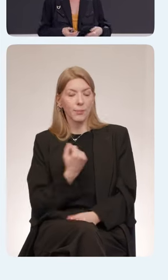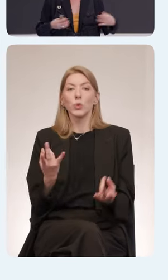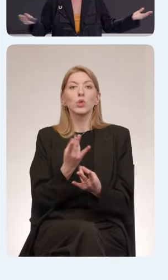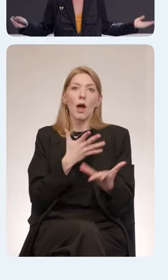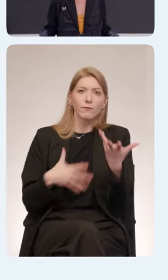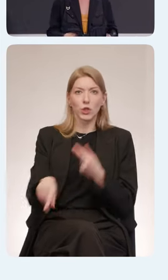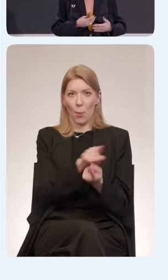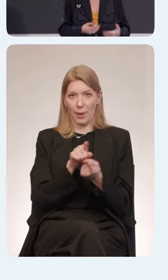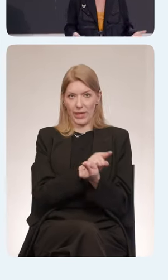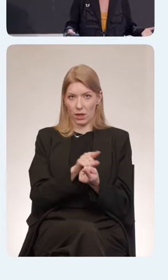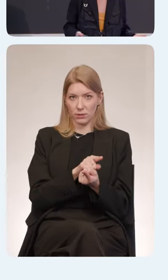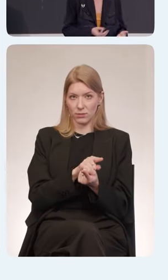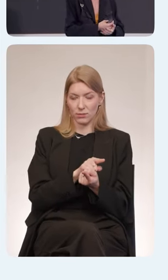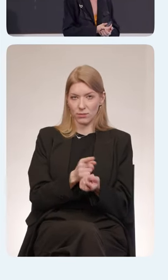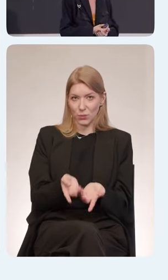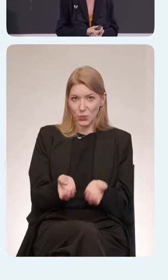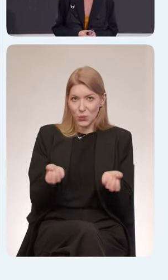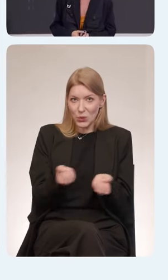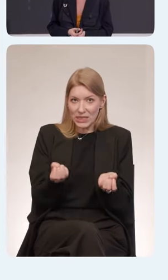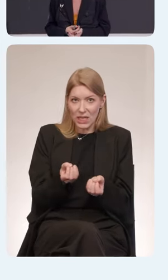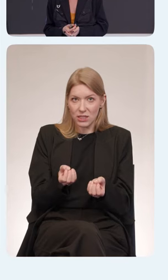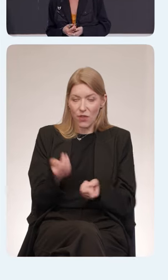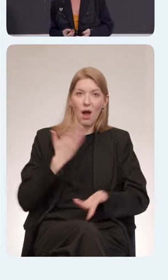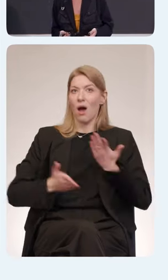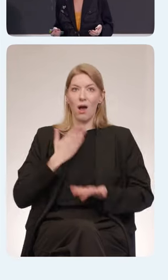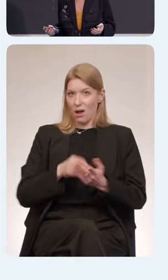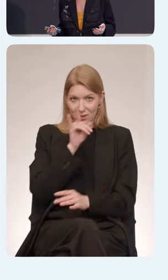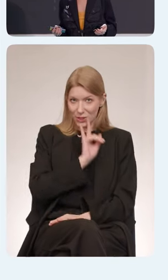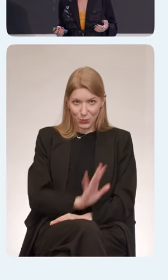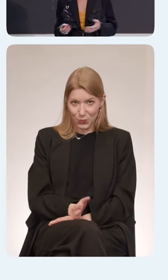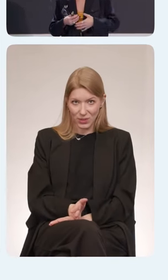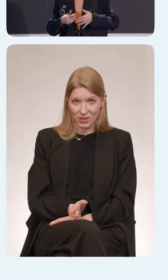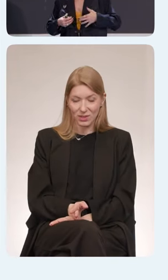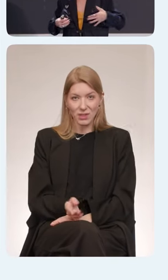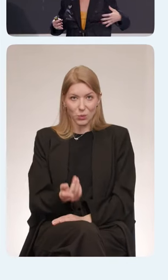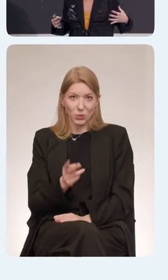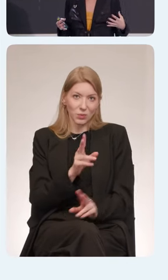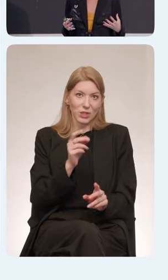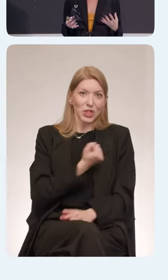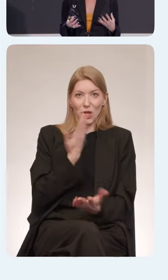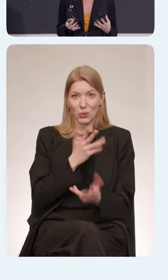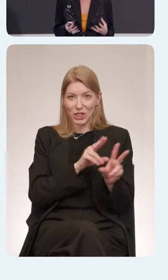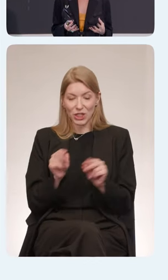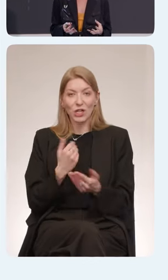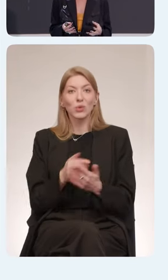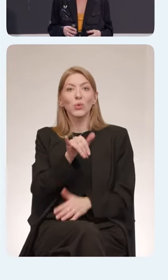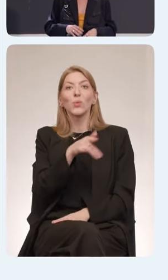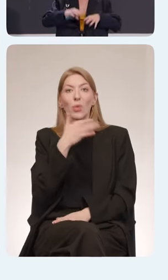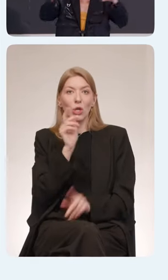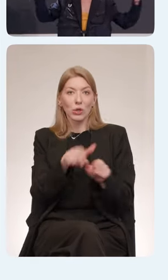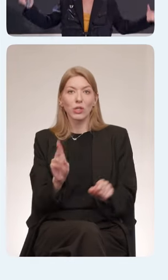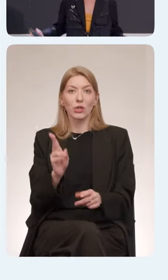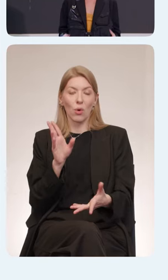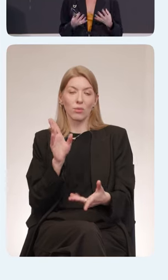Здесь, естественно, в хэппи от этого никто не станет, к сожалению или к счастью, потому что у людей, помимо того, что они работают с доступностью,